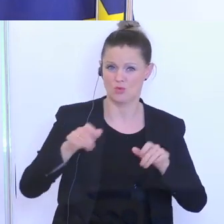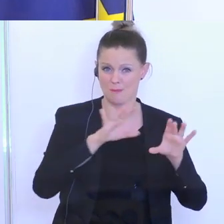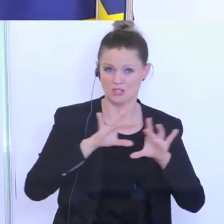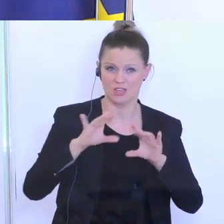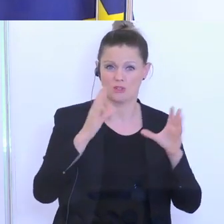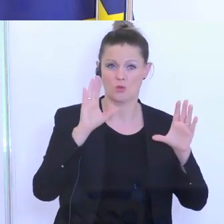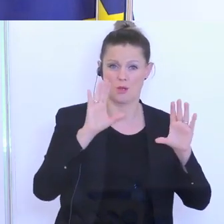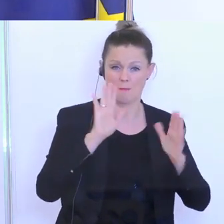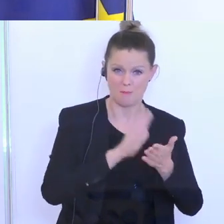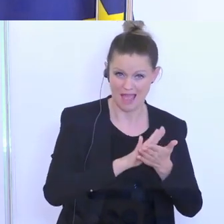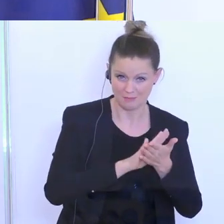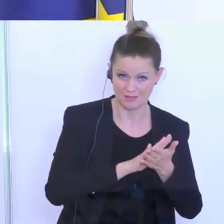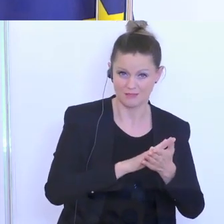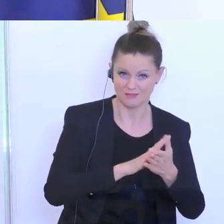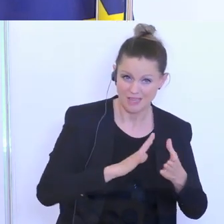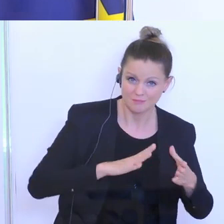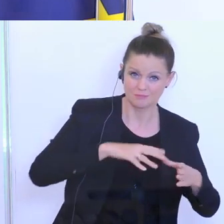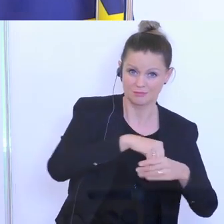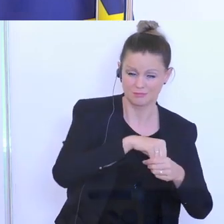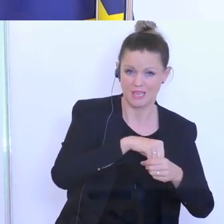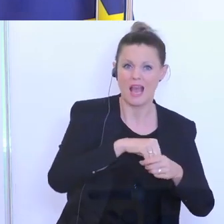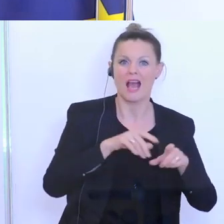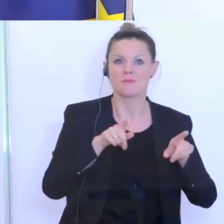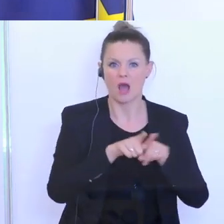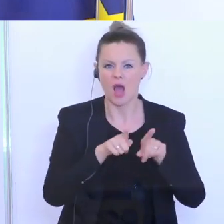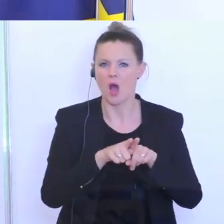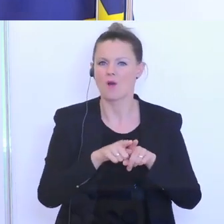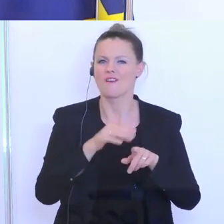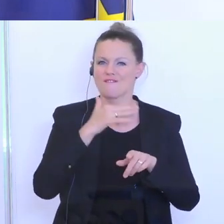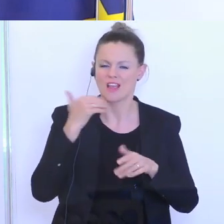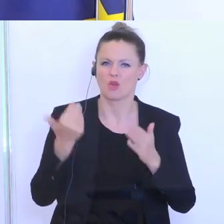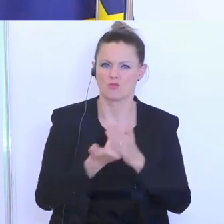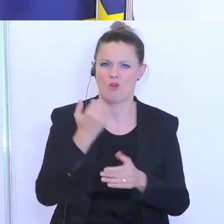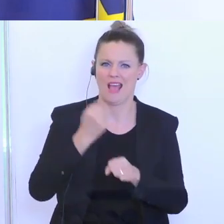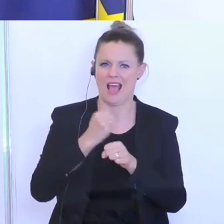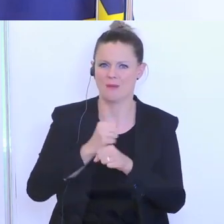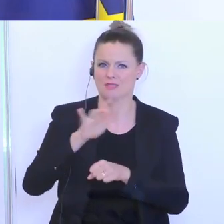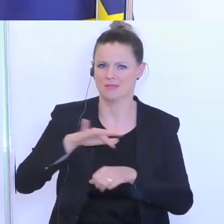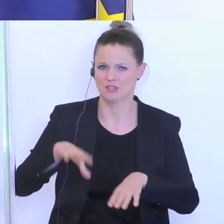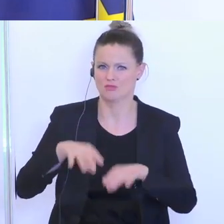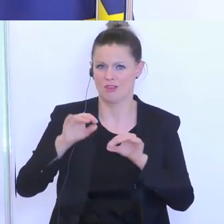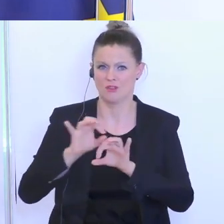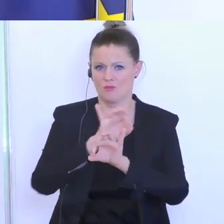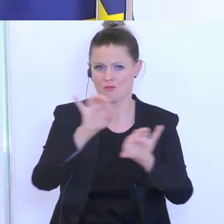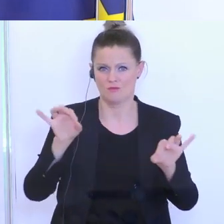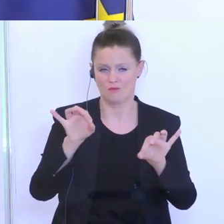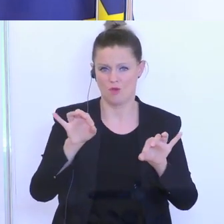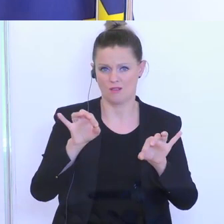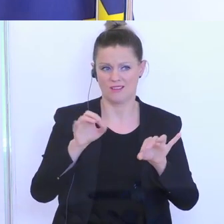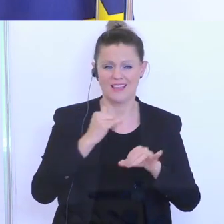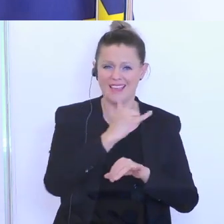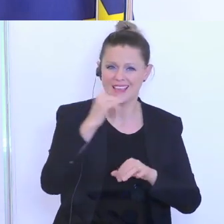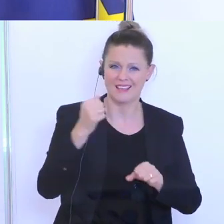Arbeitsplätze neu vermitteln können und das ist unsere oberste Priorität hier für Arbeitsplätze, um jeden einzelnen